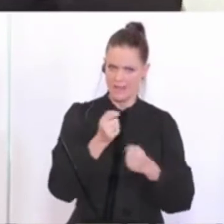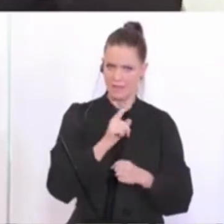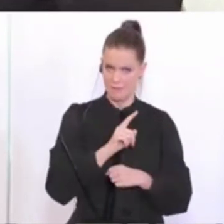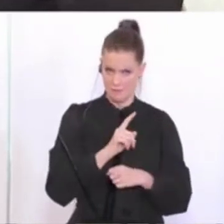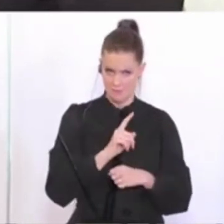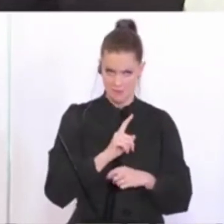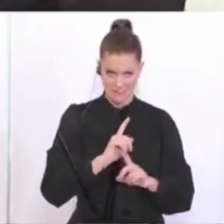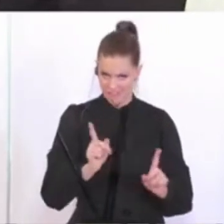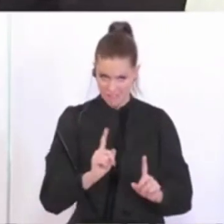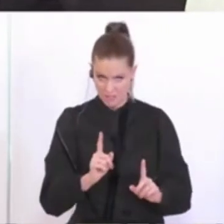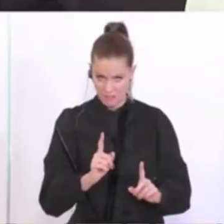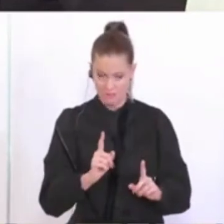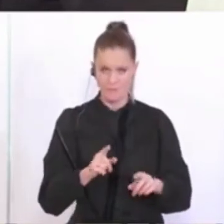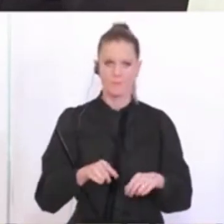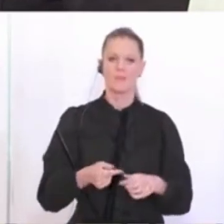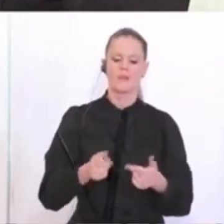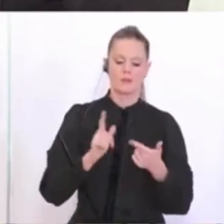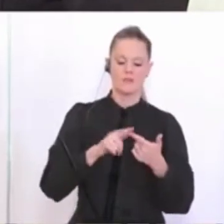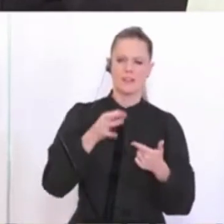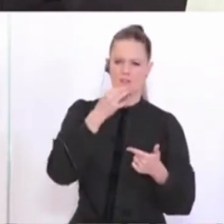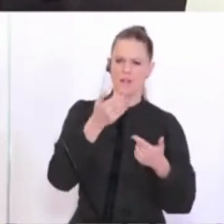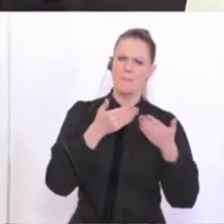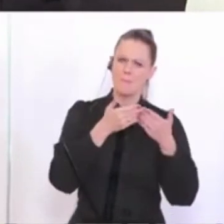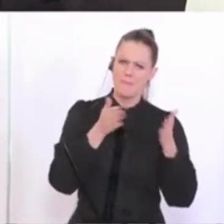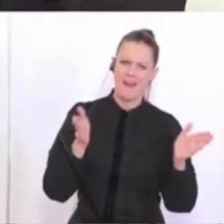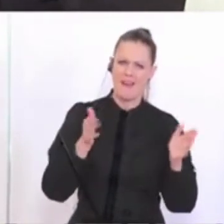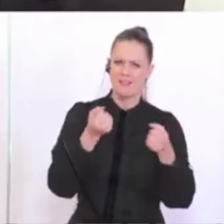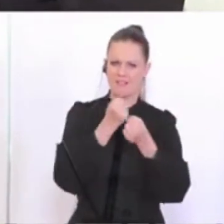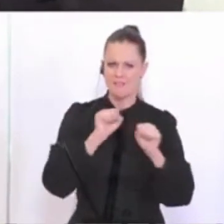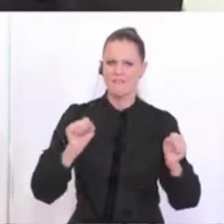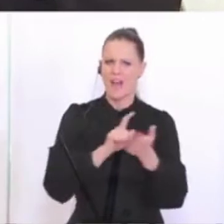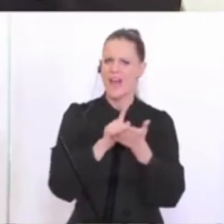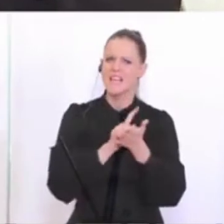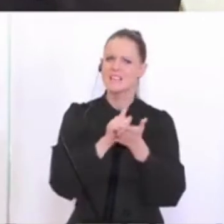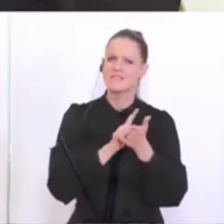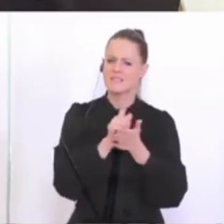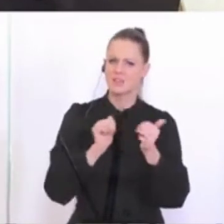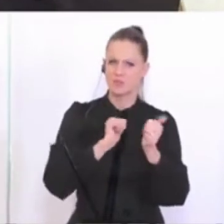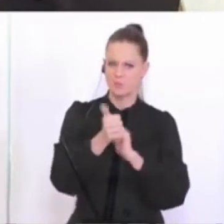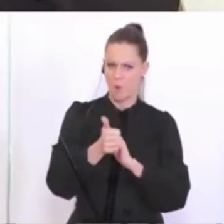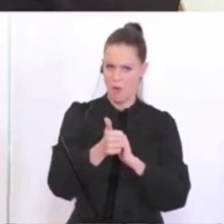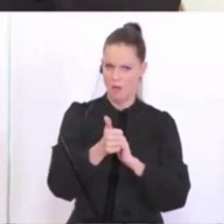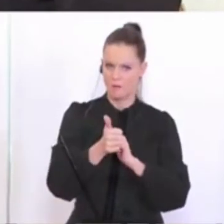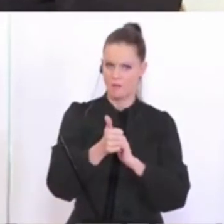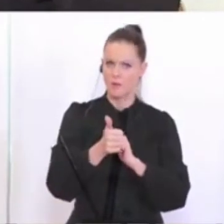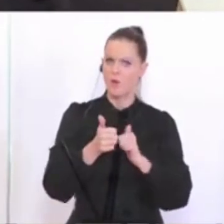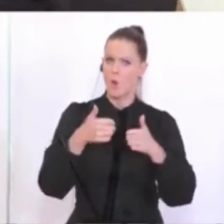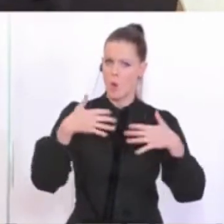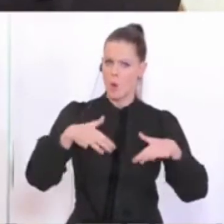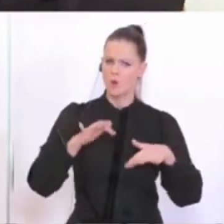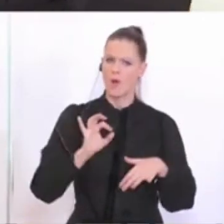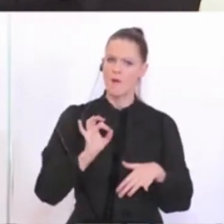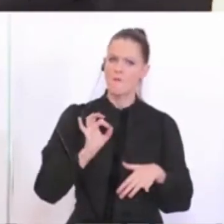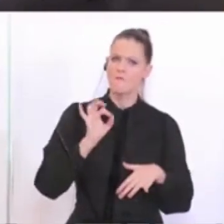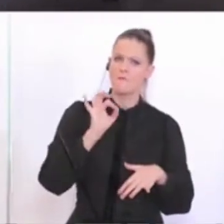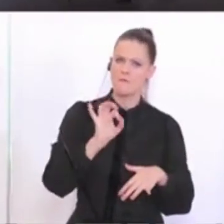im Breitensport, im Freizeitsport, diese Lockerungen für kontaktlose Sportarten, die gelten nur